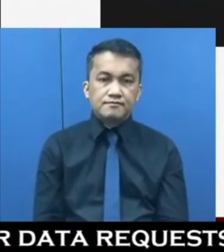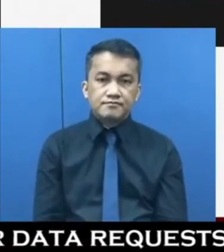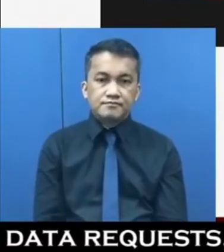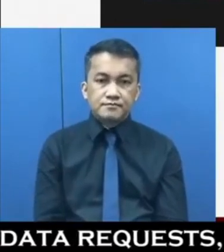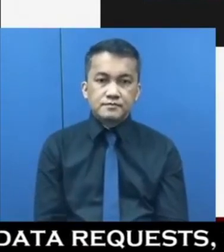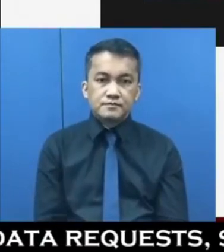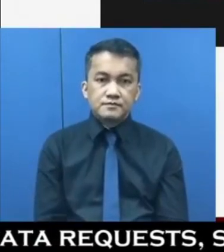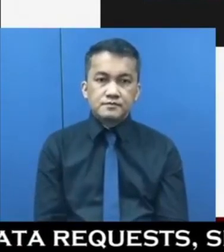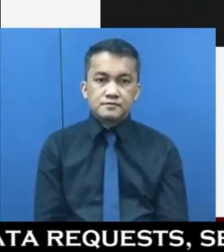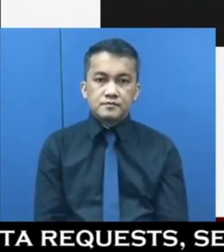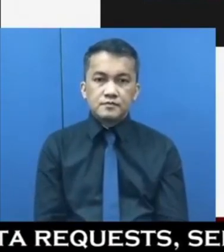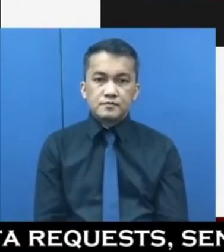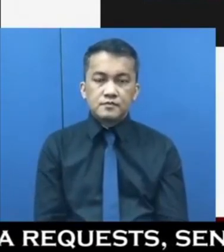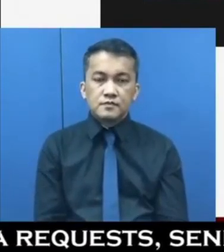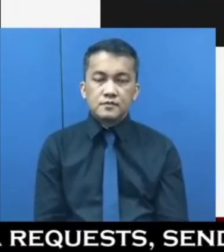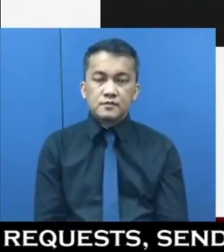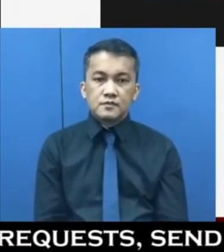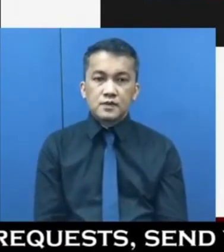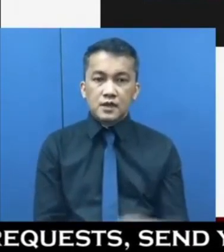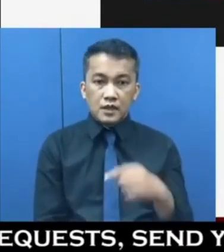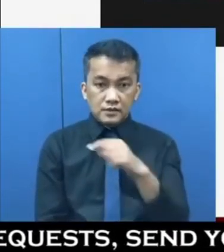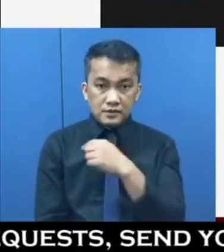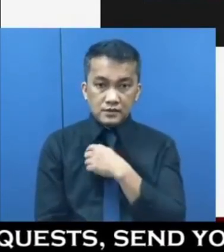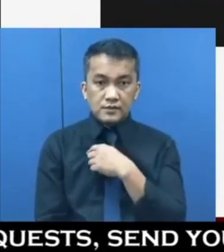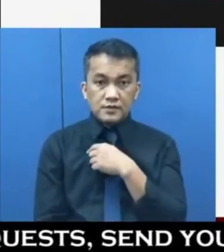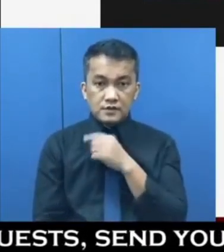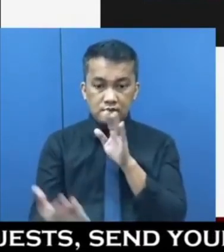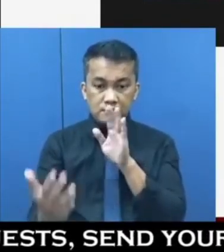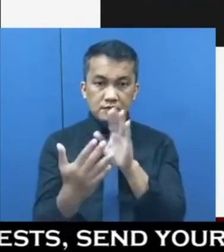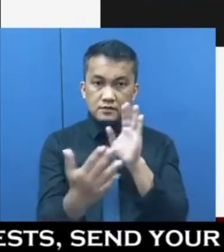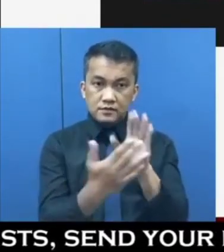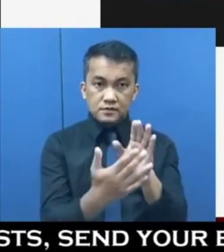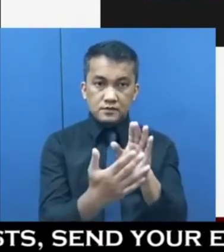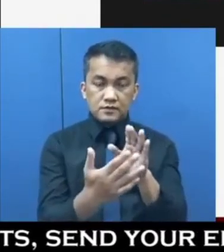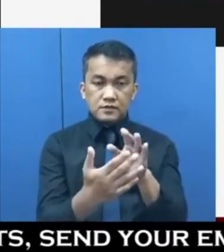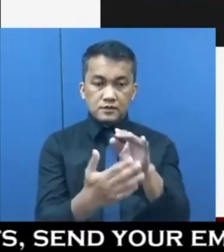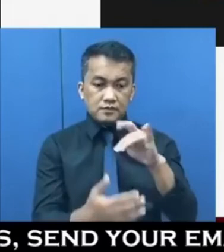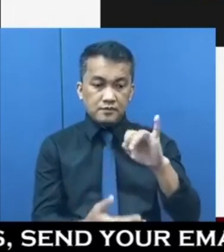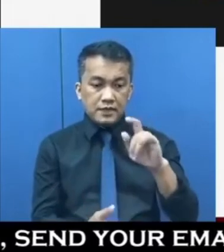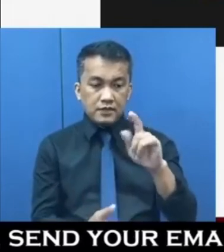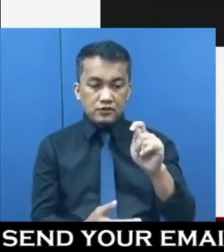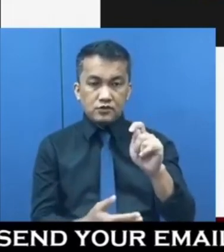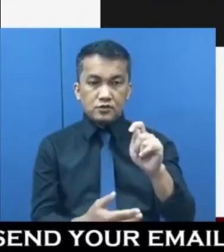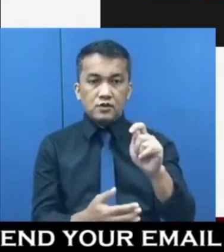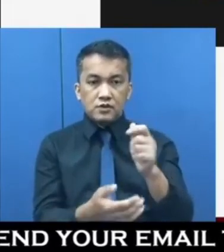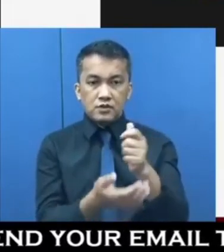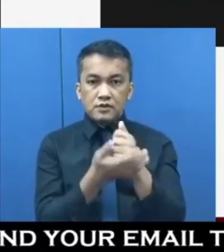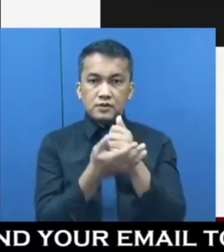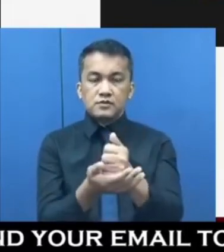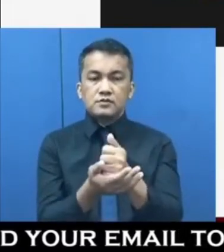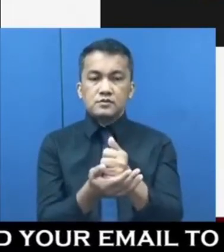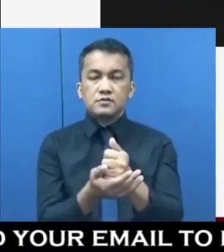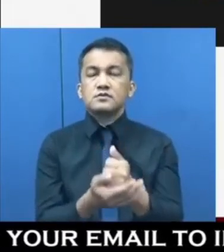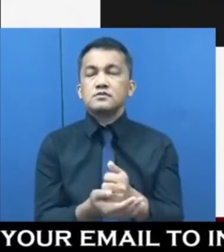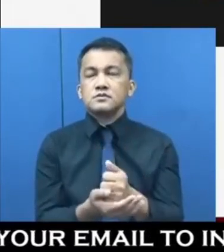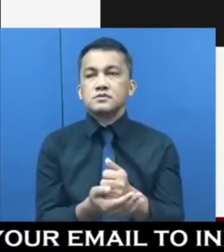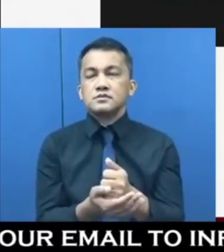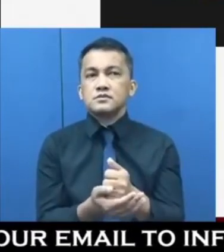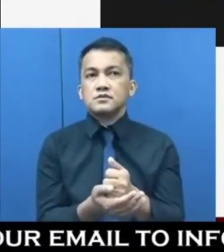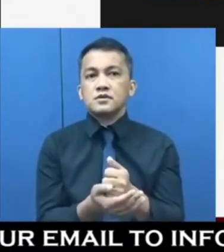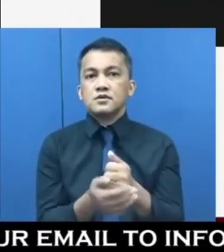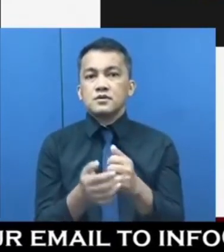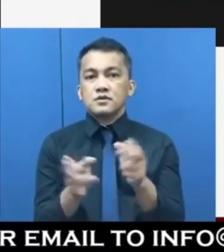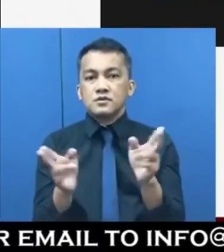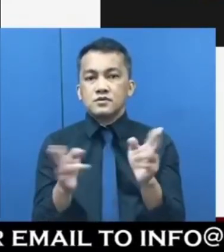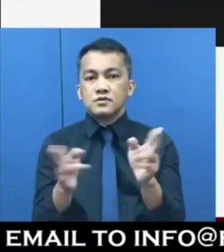yung ating face-to-face yung mga pinapilot natin makakatulong yun in the short